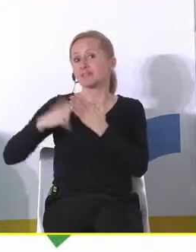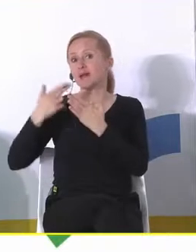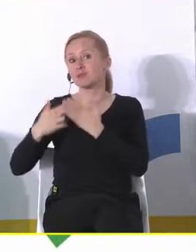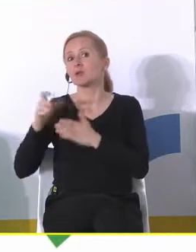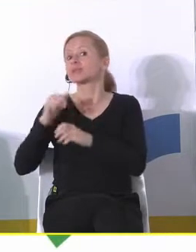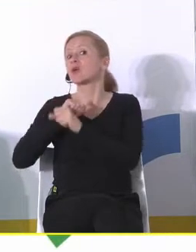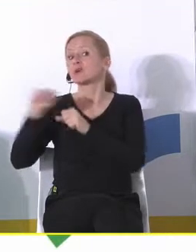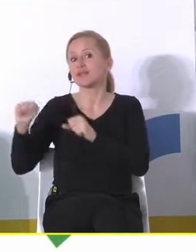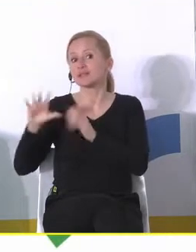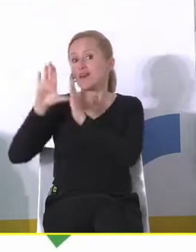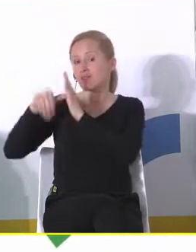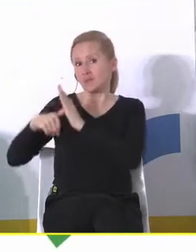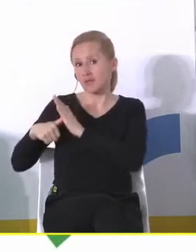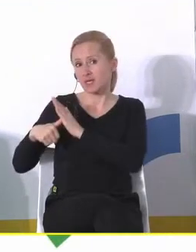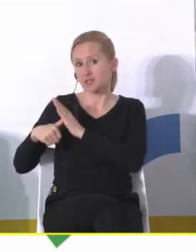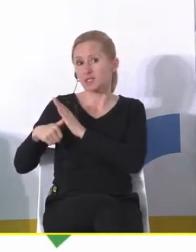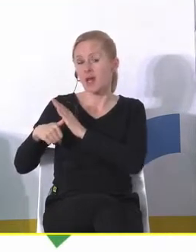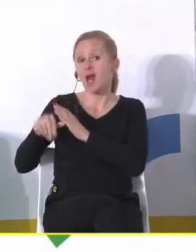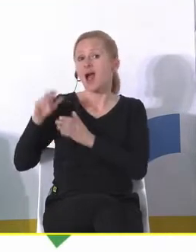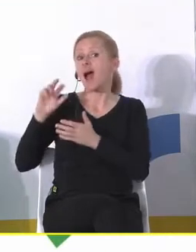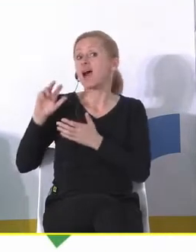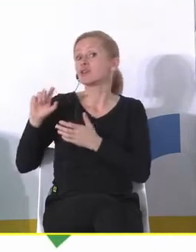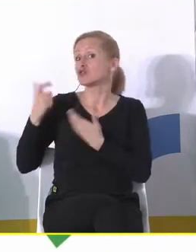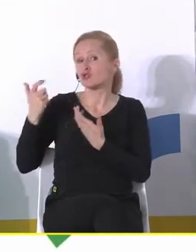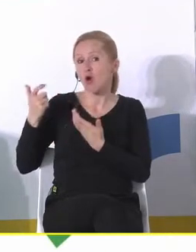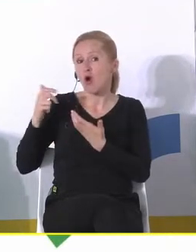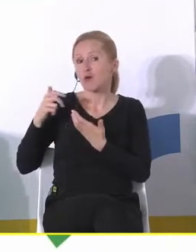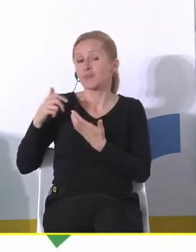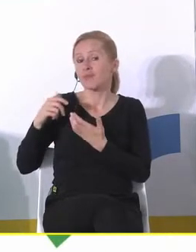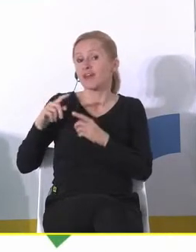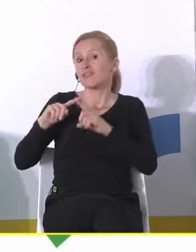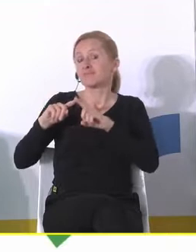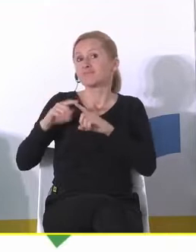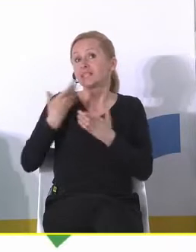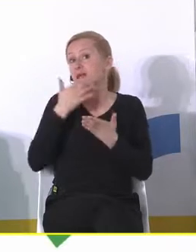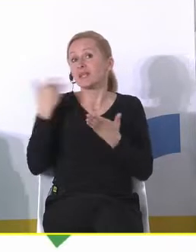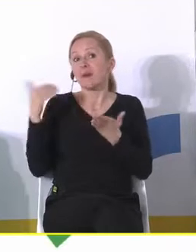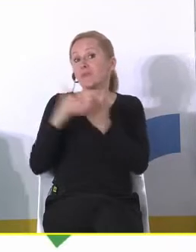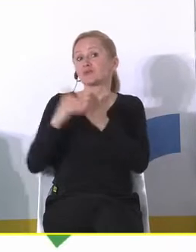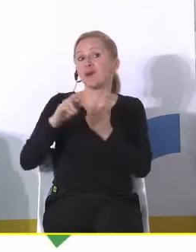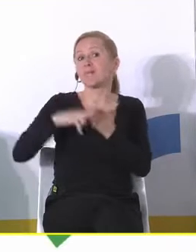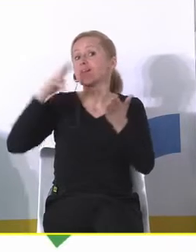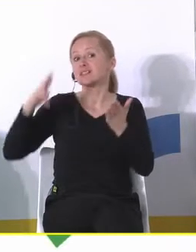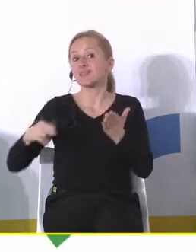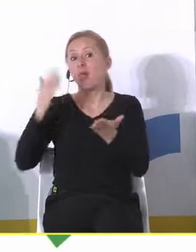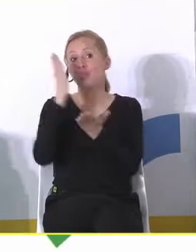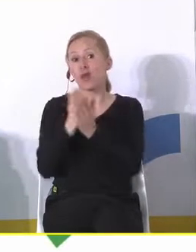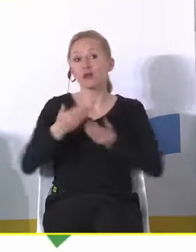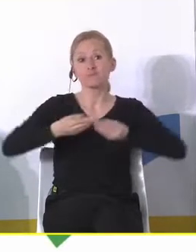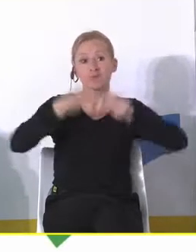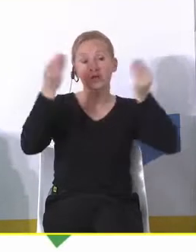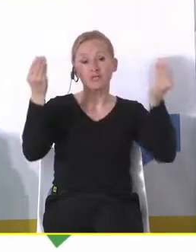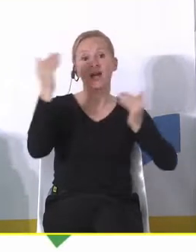istnieją i z których nie warto rezygnować, a które właśnie warto rozbudowywać z